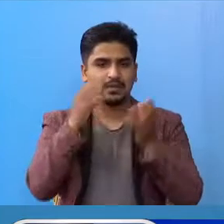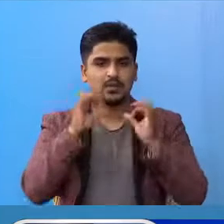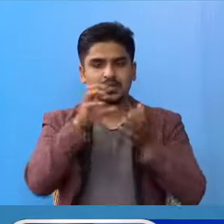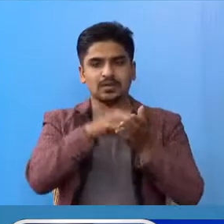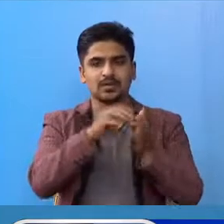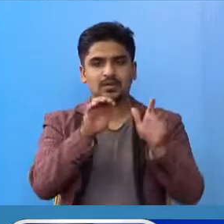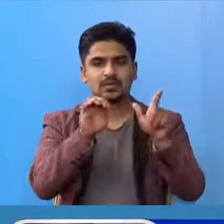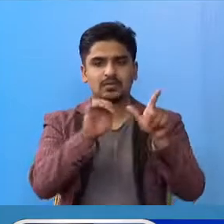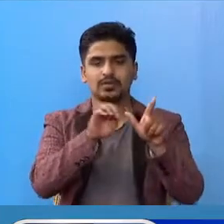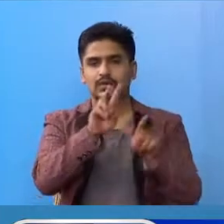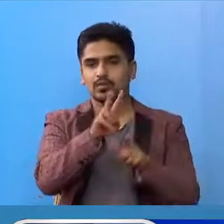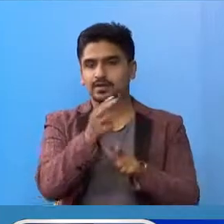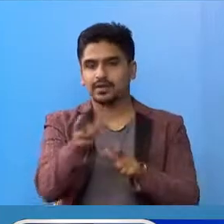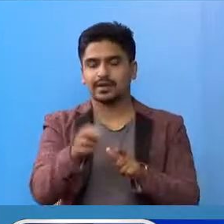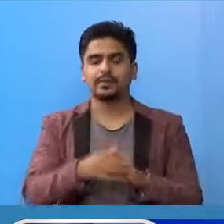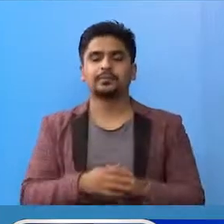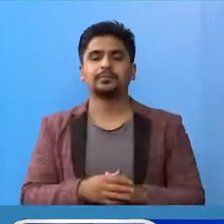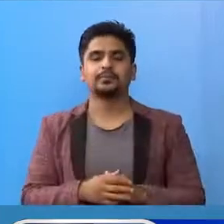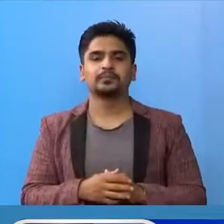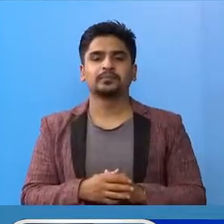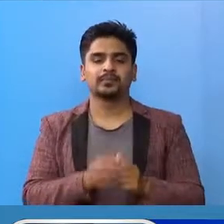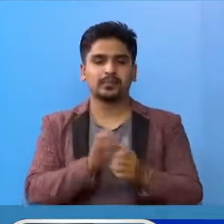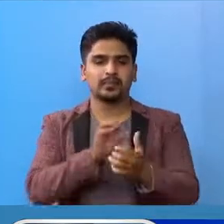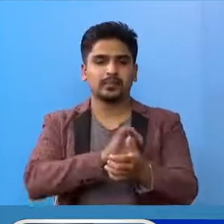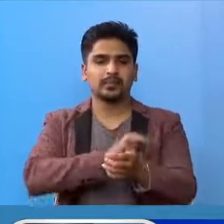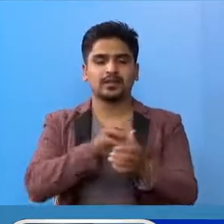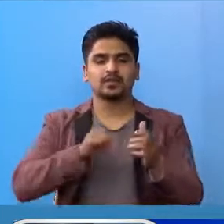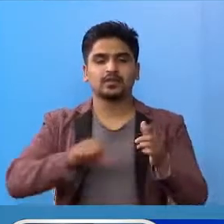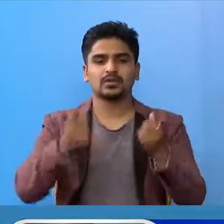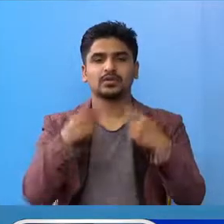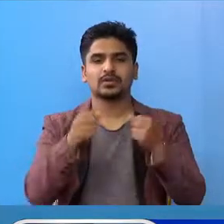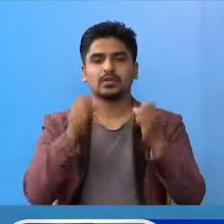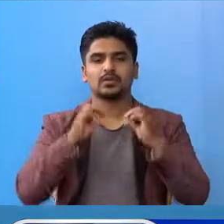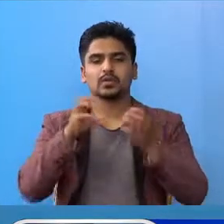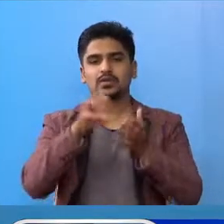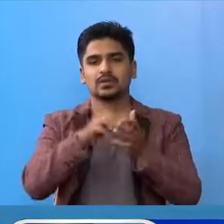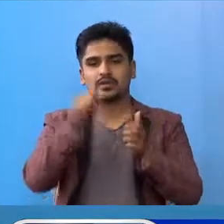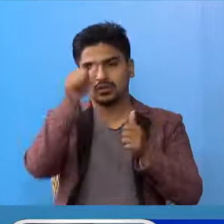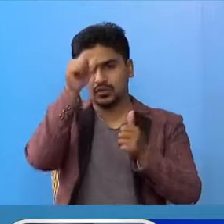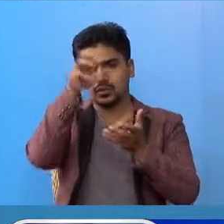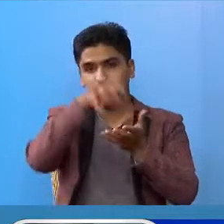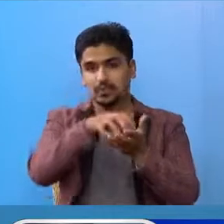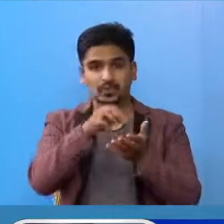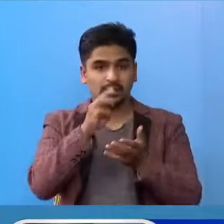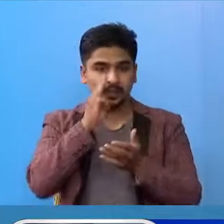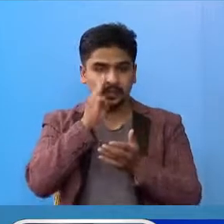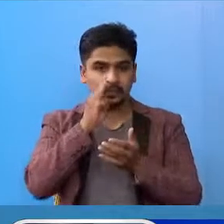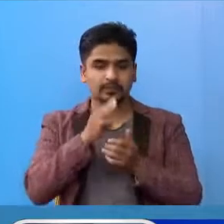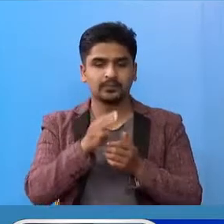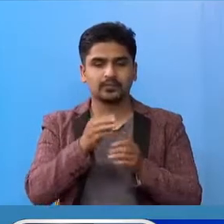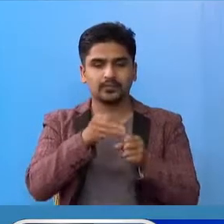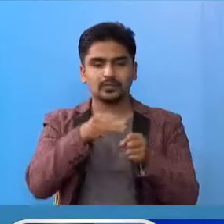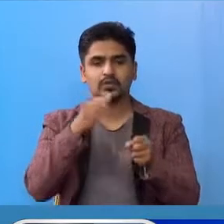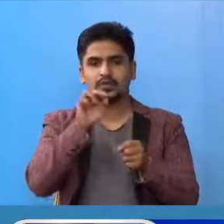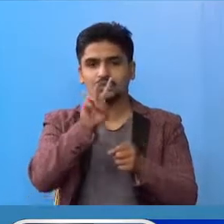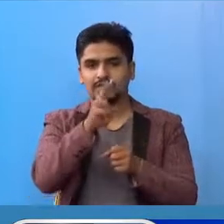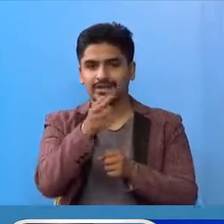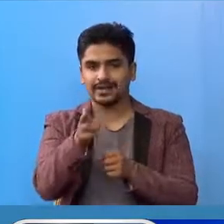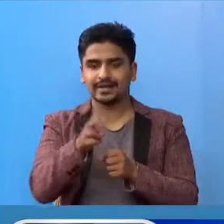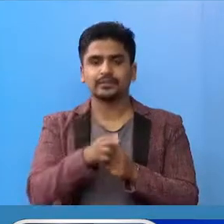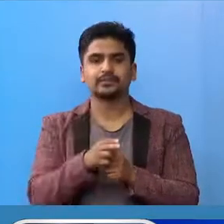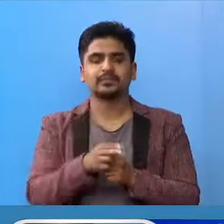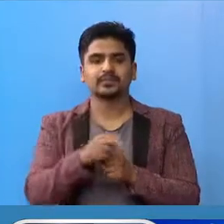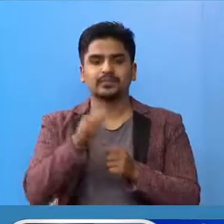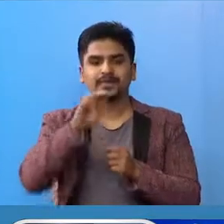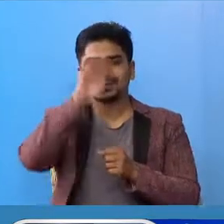सब्तरी का दुई जना। प्रादेशिक जनस्वास्थ पर्योक्साला जनुपूर मा धनुशा का दुई जना